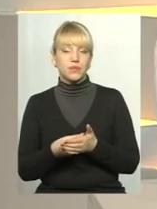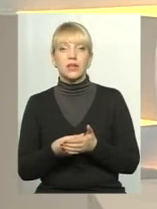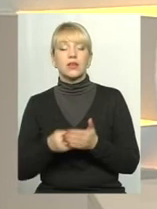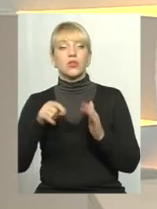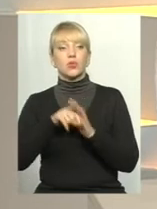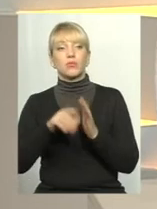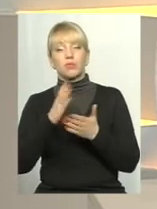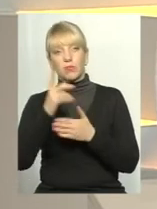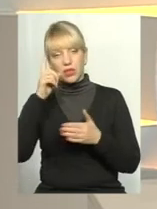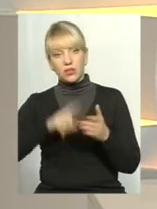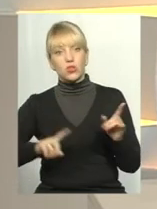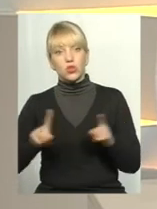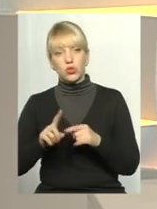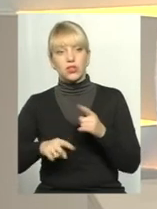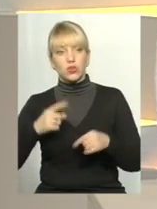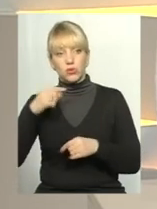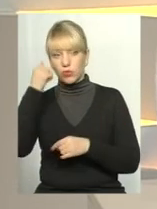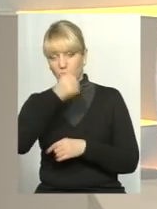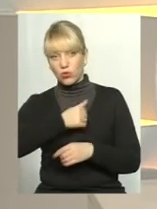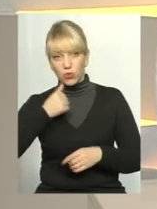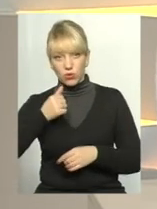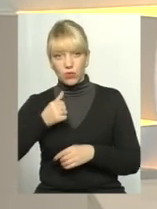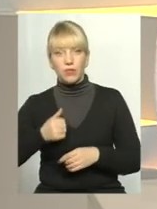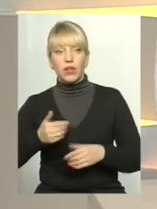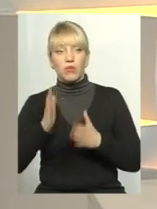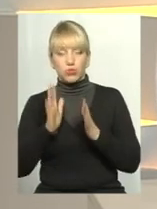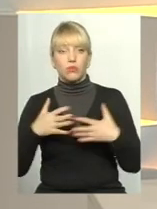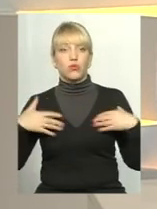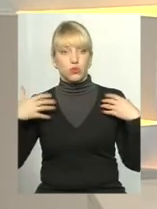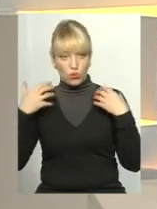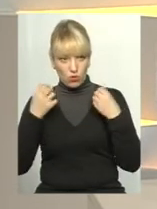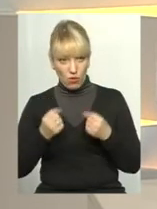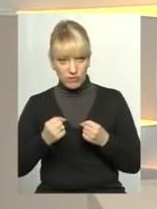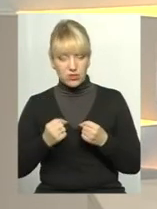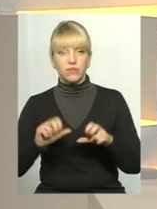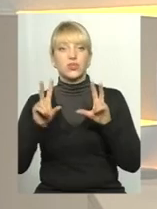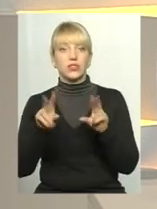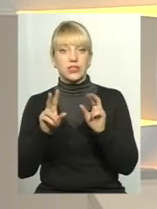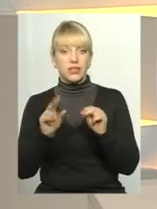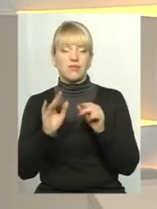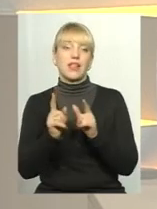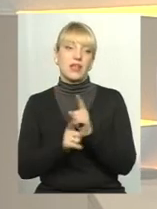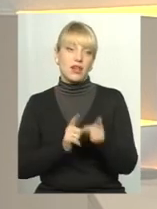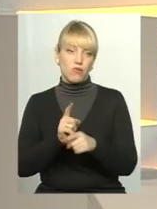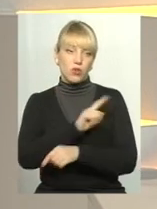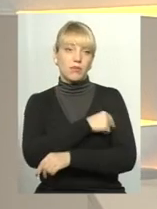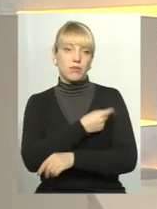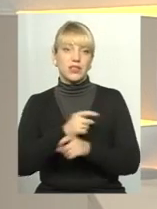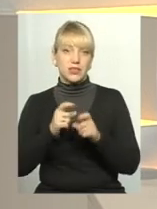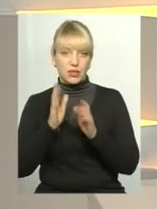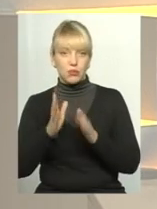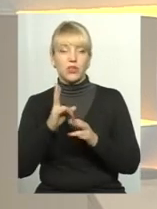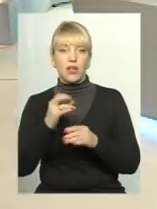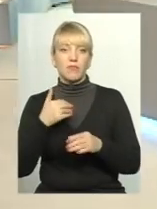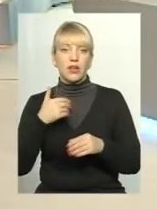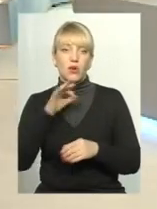маємо надію, що все ж таки з наступного року будемо здорові, щасливі, і реформа медицини піде нам тільки на